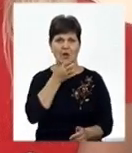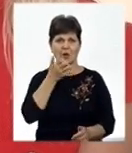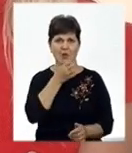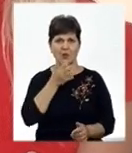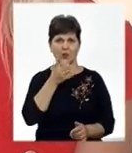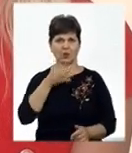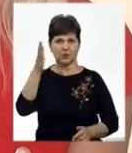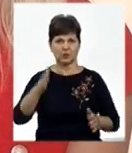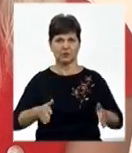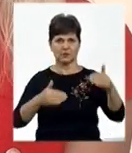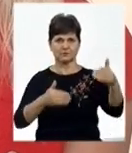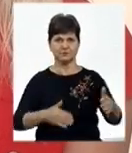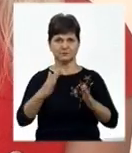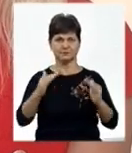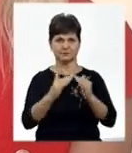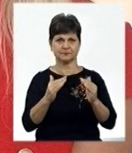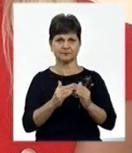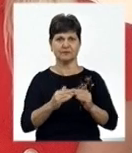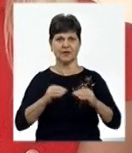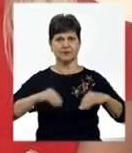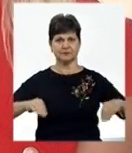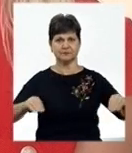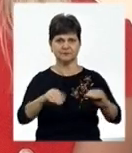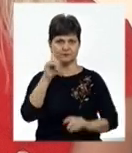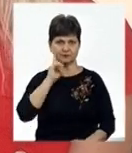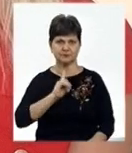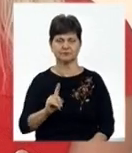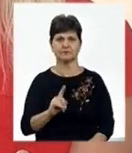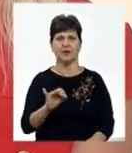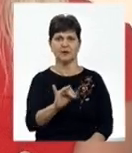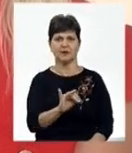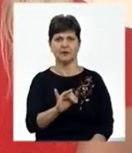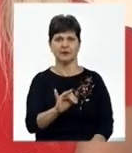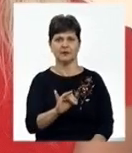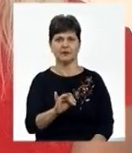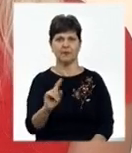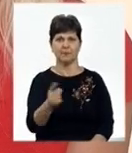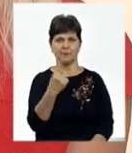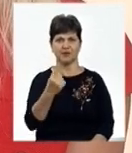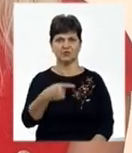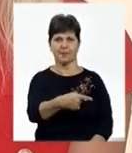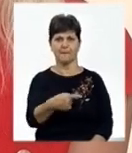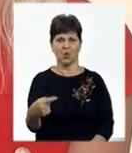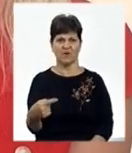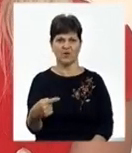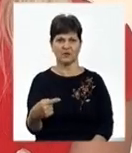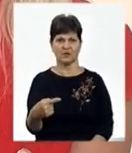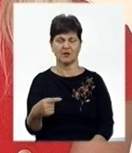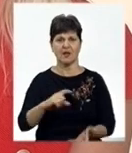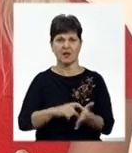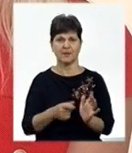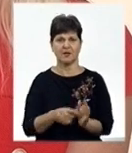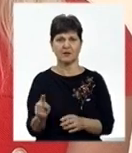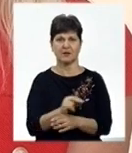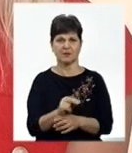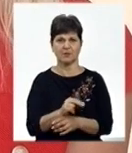фасаду, на облаштування прибудинкової території і на перший поверх капітального